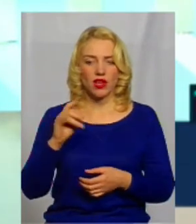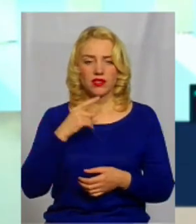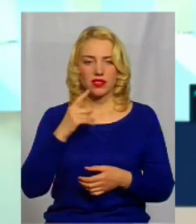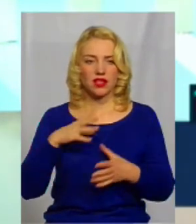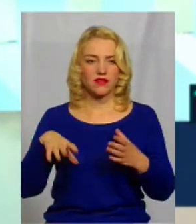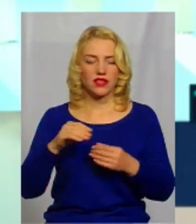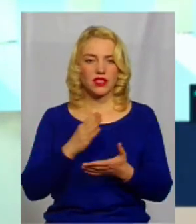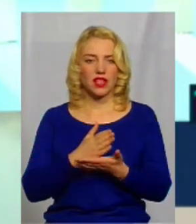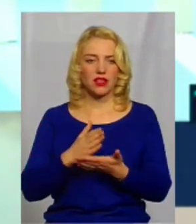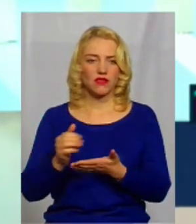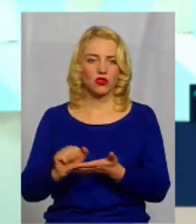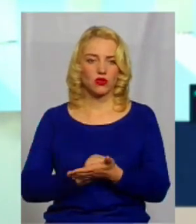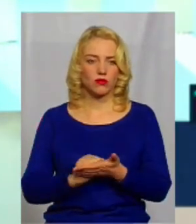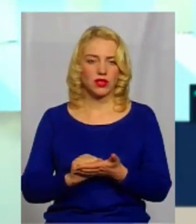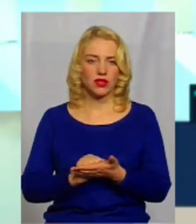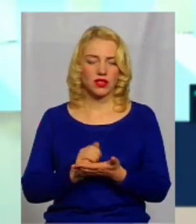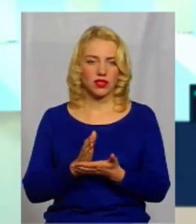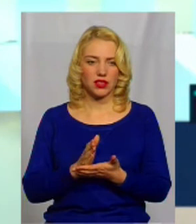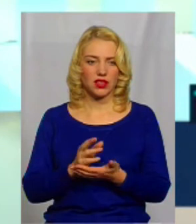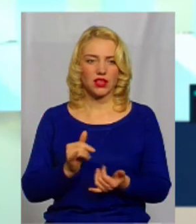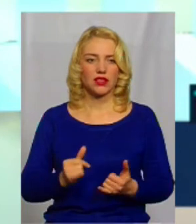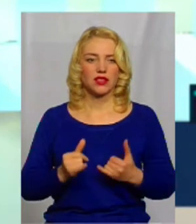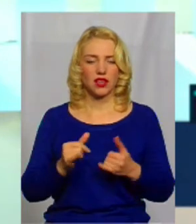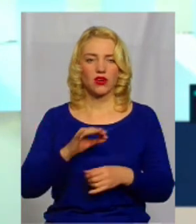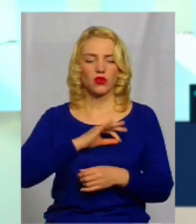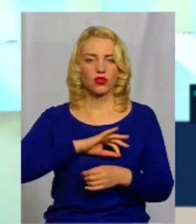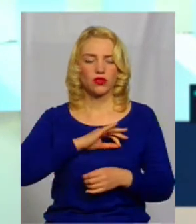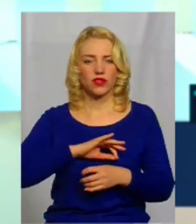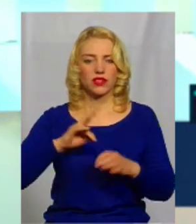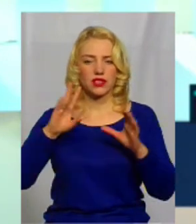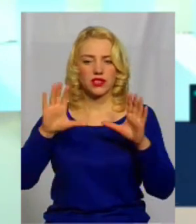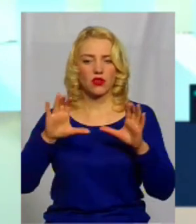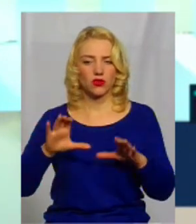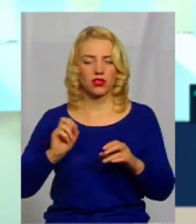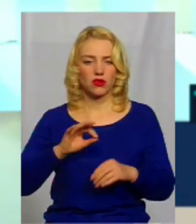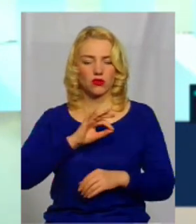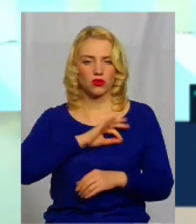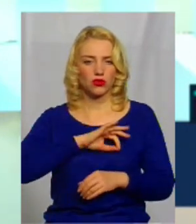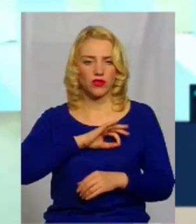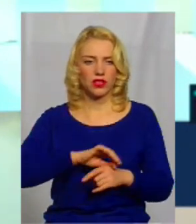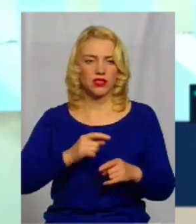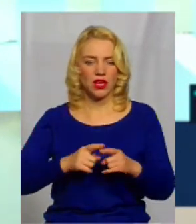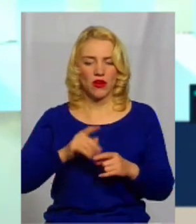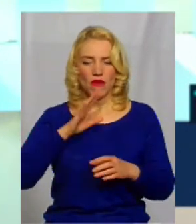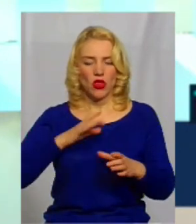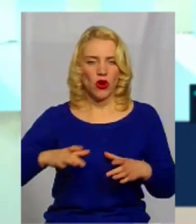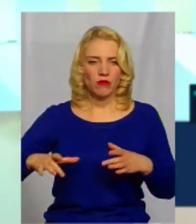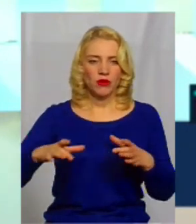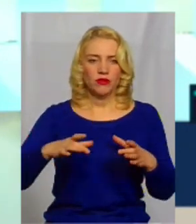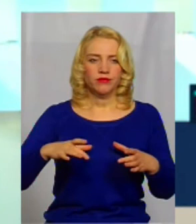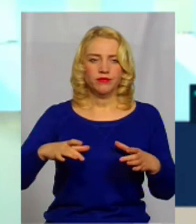всі наявні документи для користування, законно користуватись цією водоймою, цією